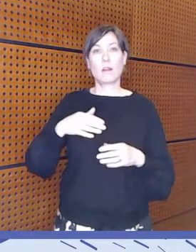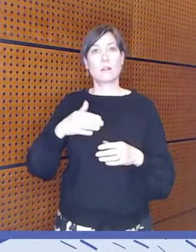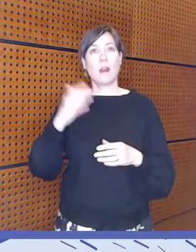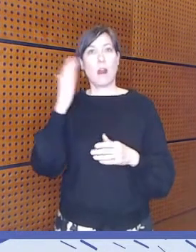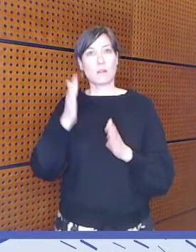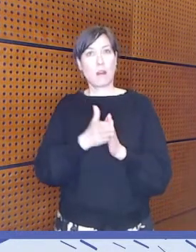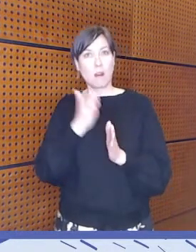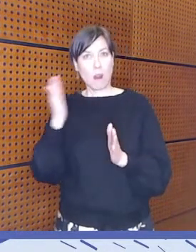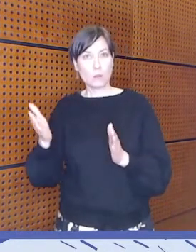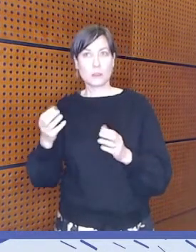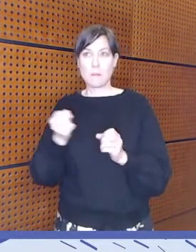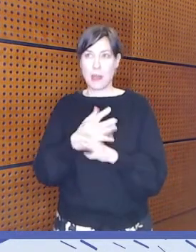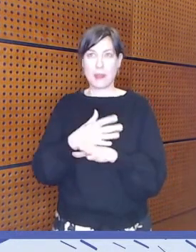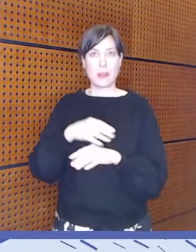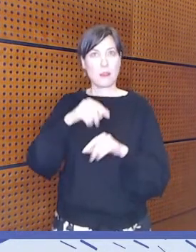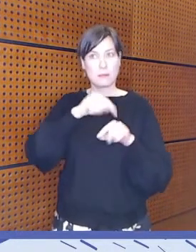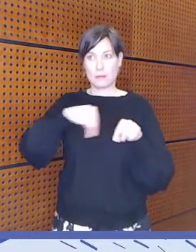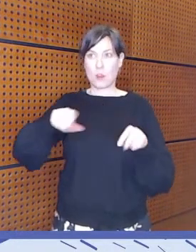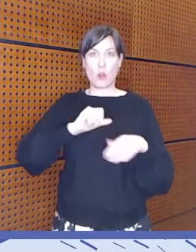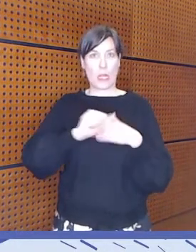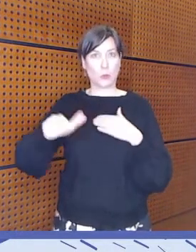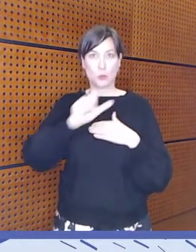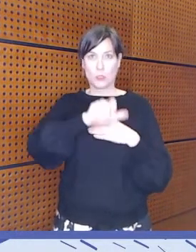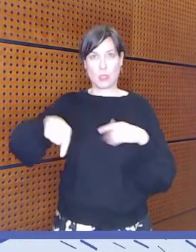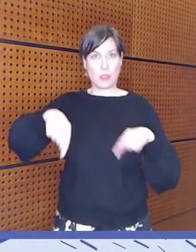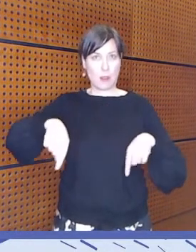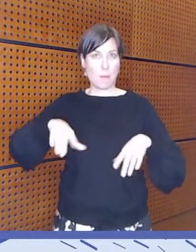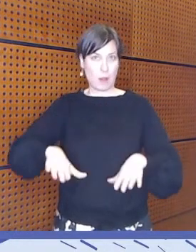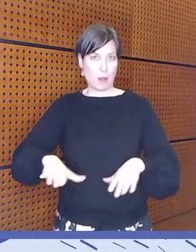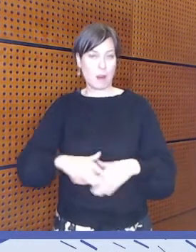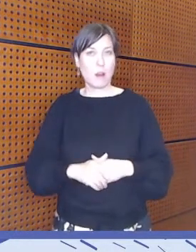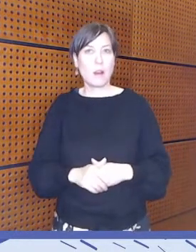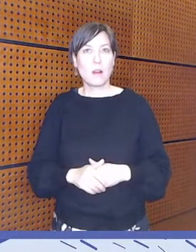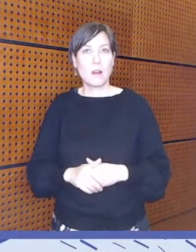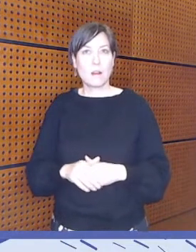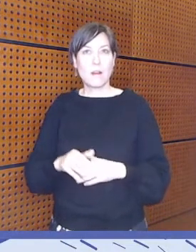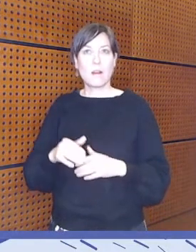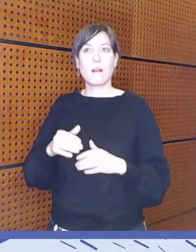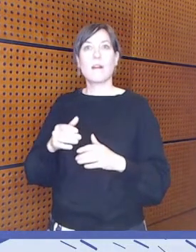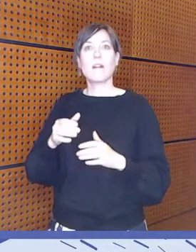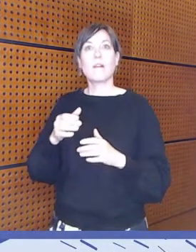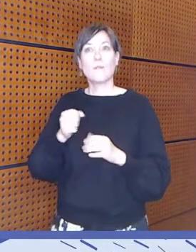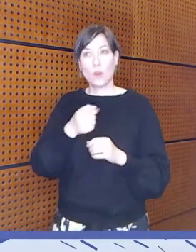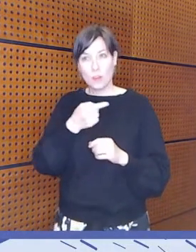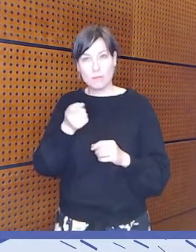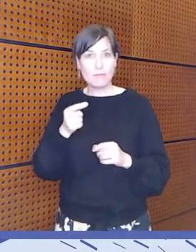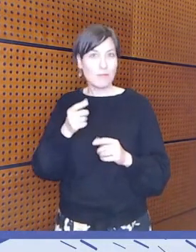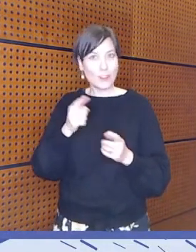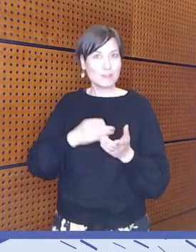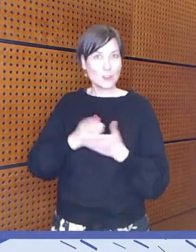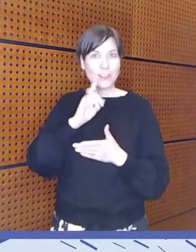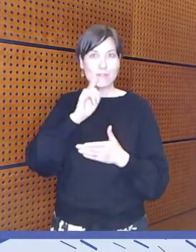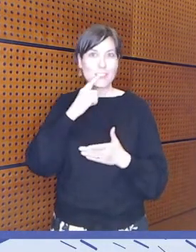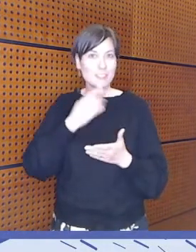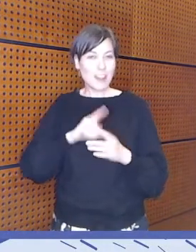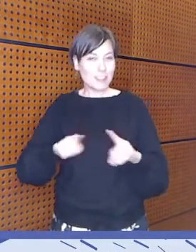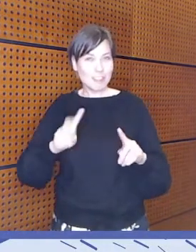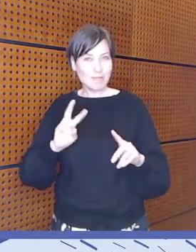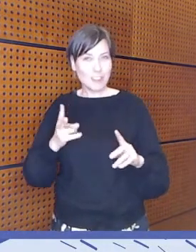edustettuna. Ei varmaan osaa myös vastata sanatien kysymyksiin. Aivan varmasti.